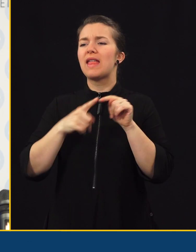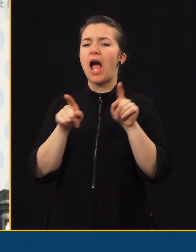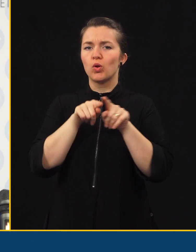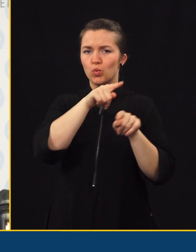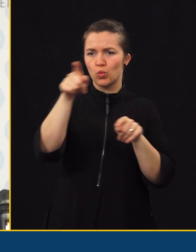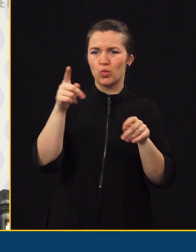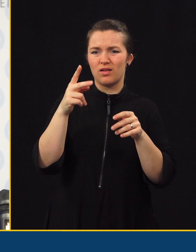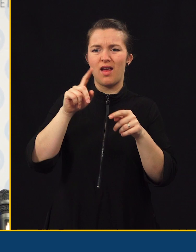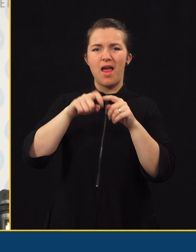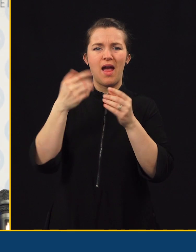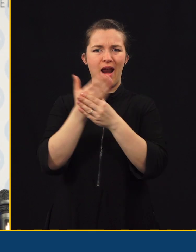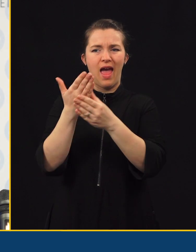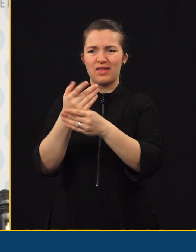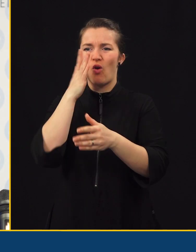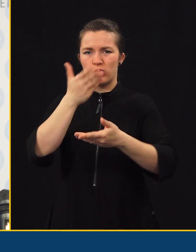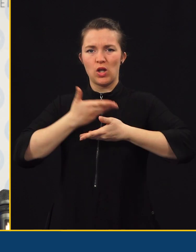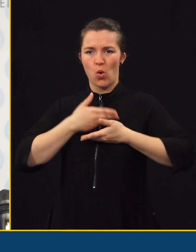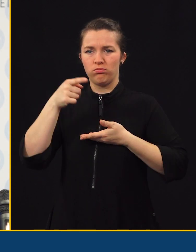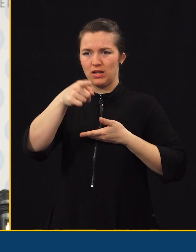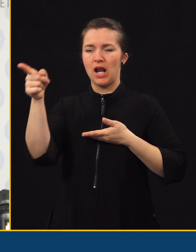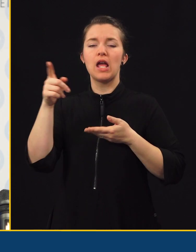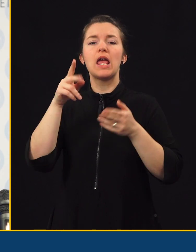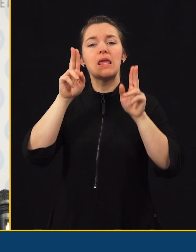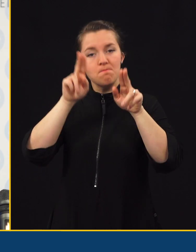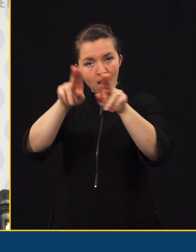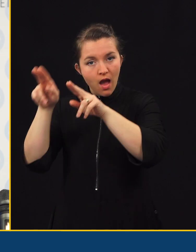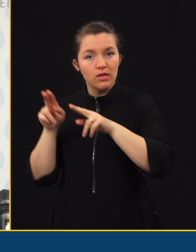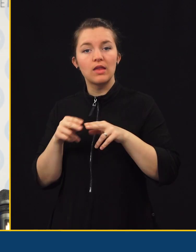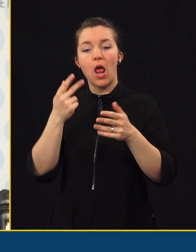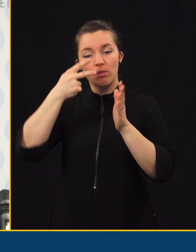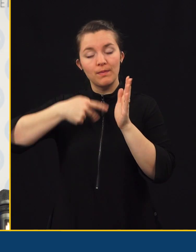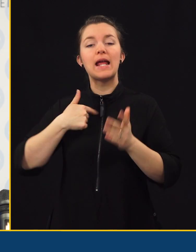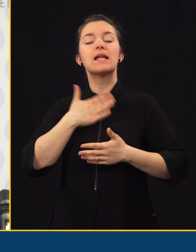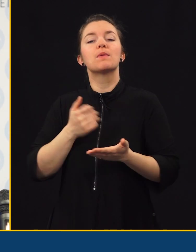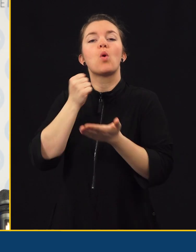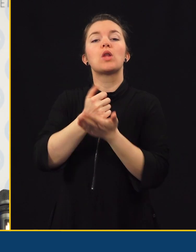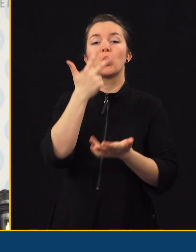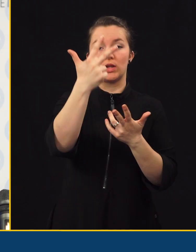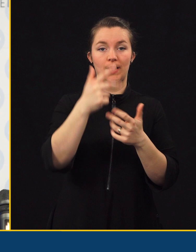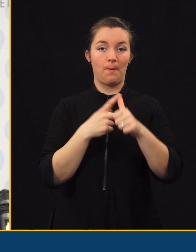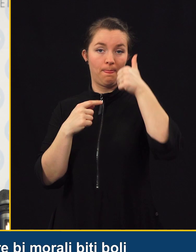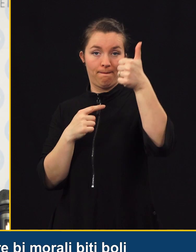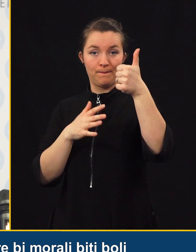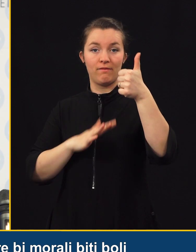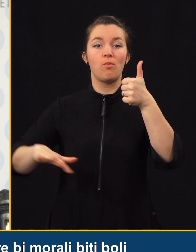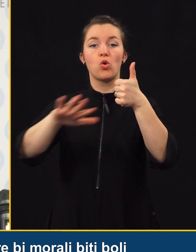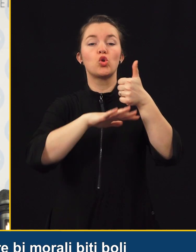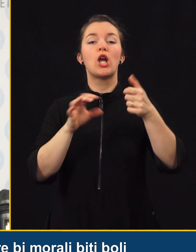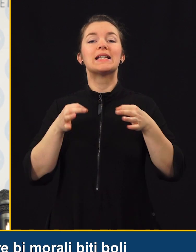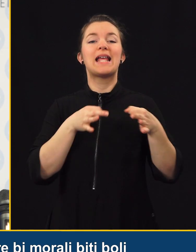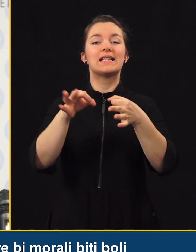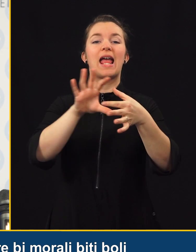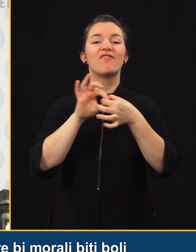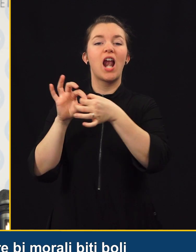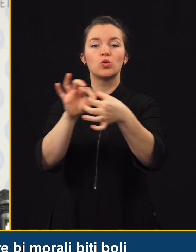katerega danes dobite ob koncu te tiskovne konference. Jaz bi pa poudaril tri. In to je, da prvič, da na področju cestne